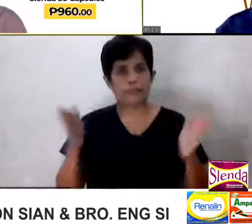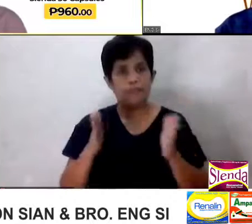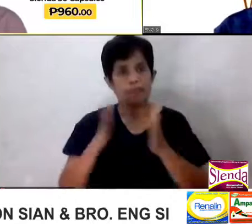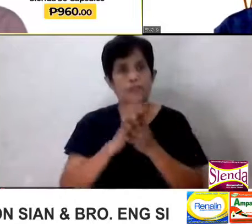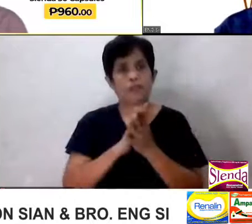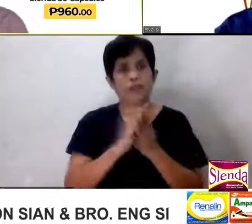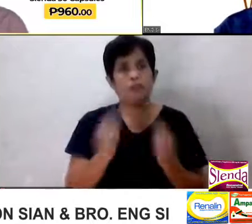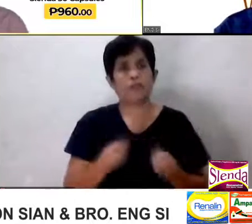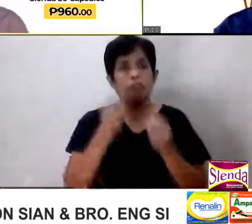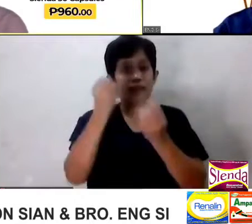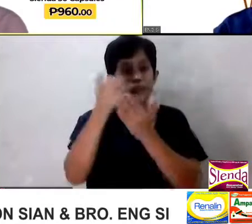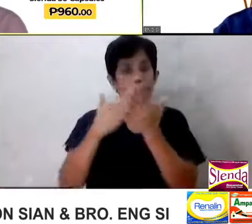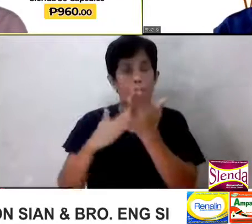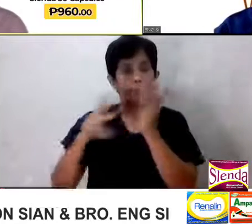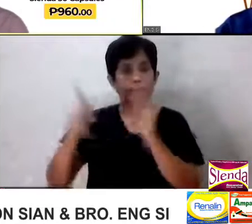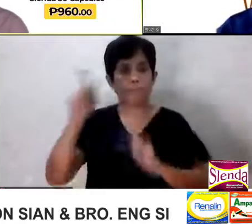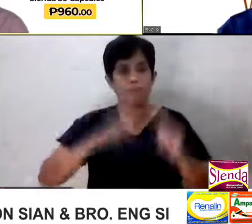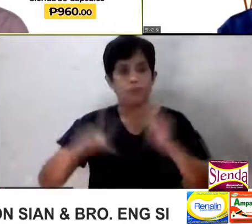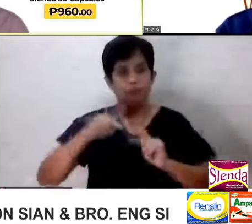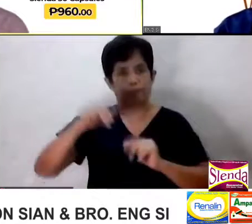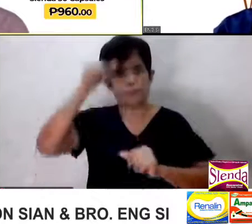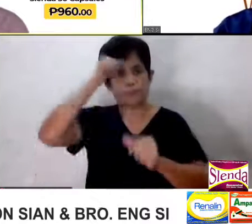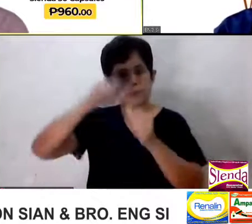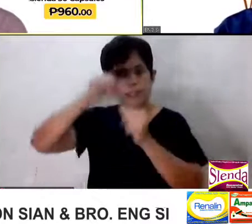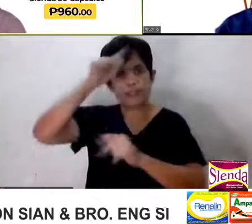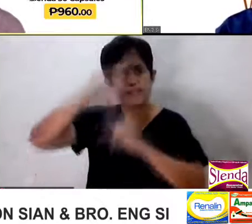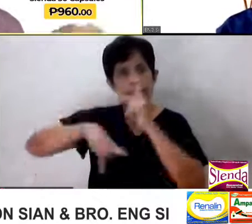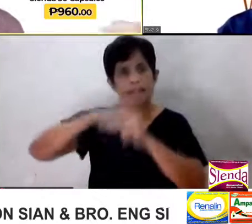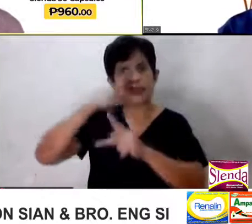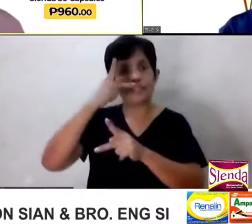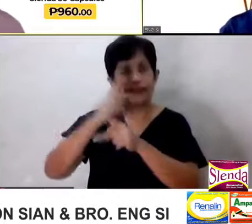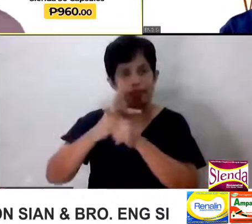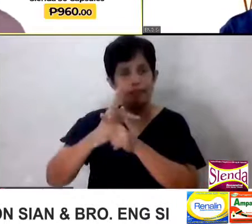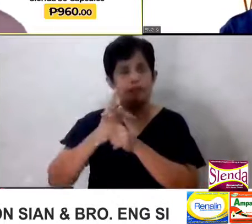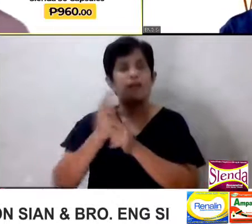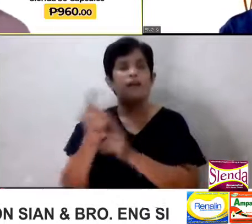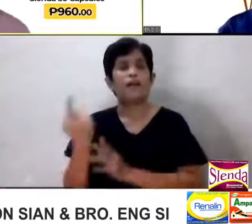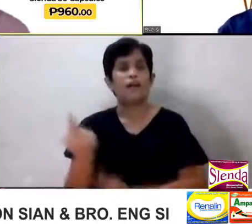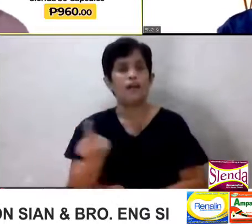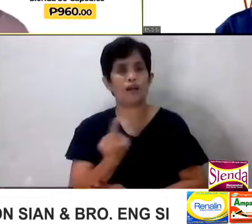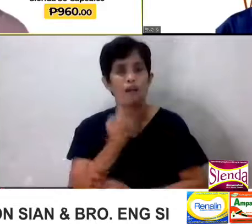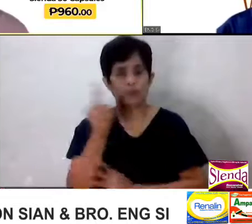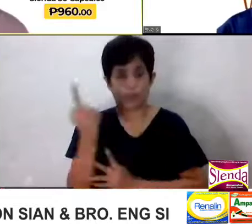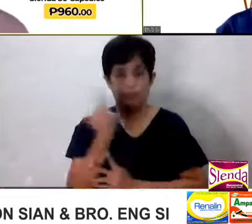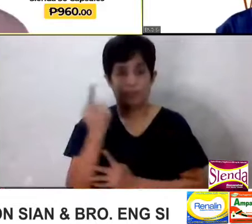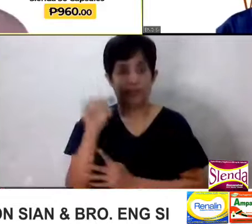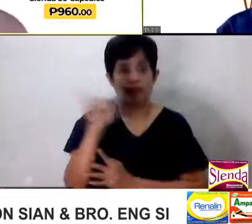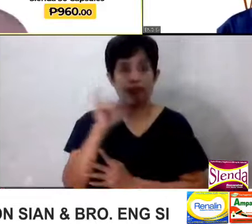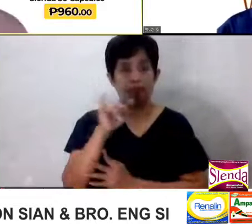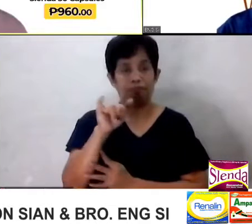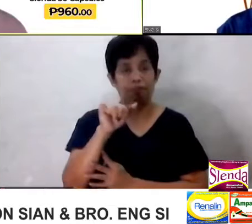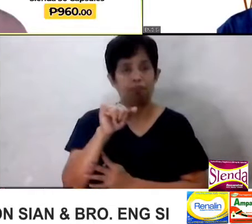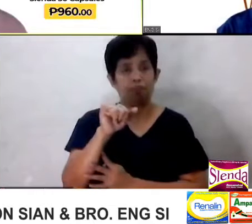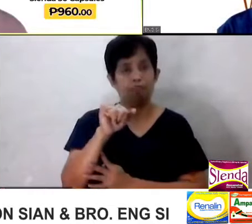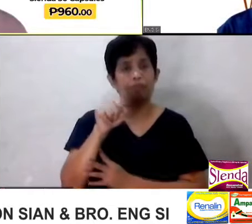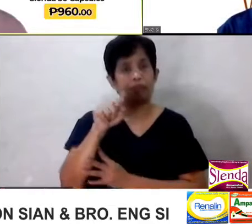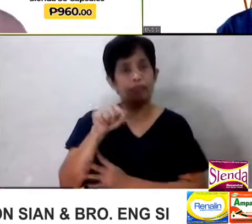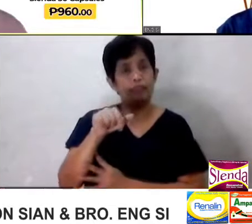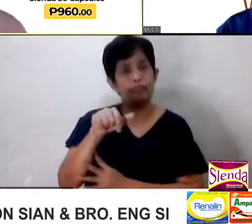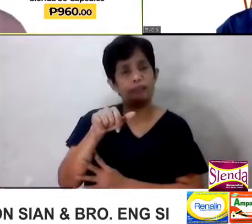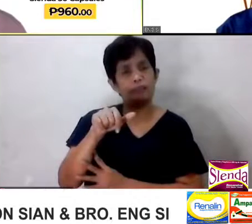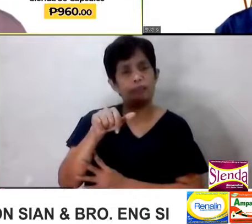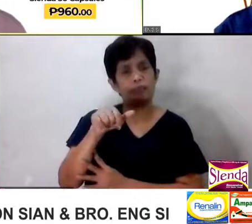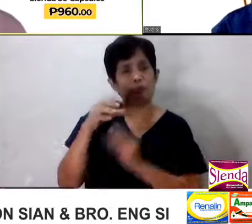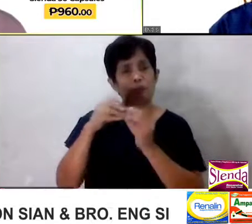people remember the kindness. Okay? So, palagi naman, ganun eh. Diba? Ang pinakamaalaala mo, yung